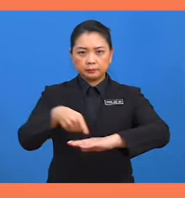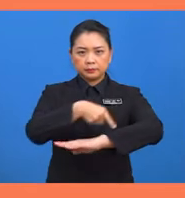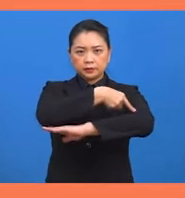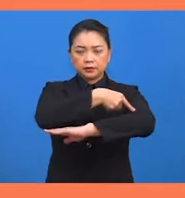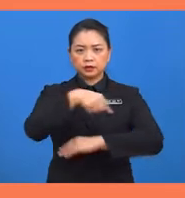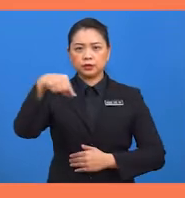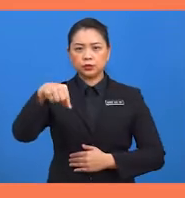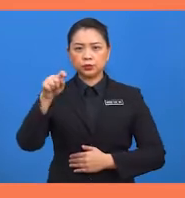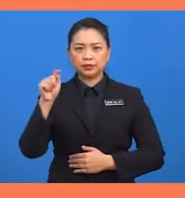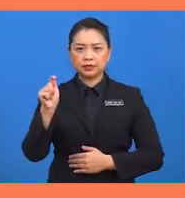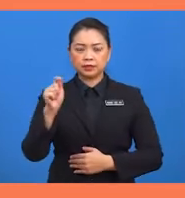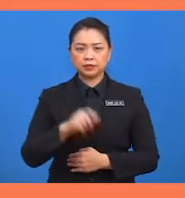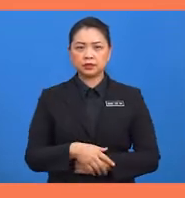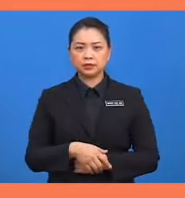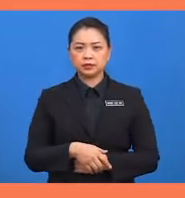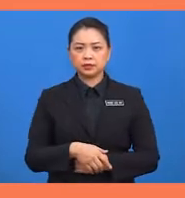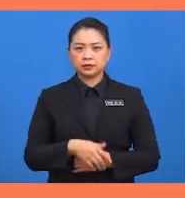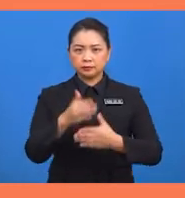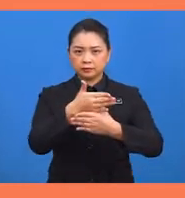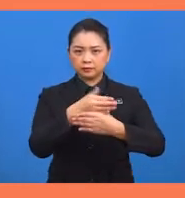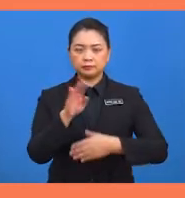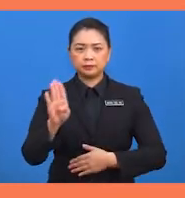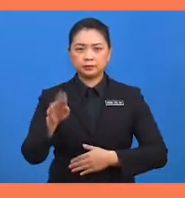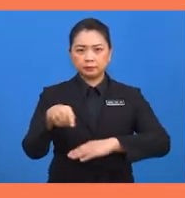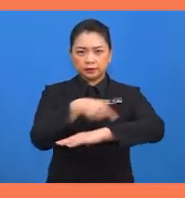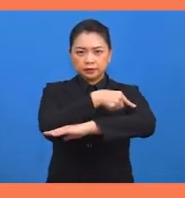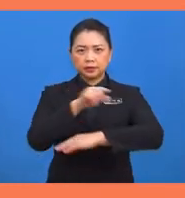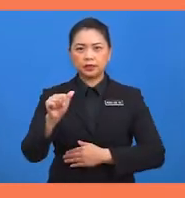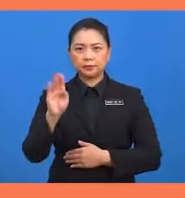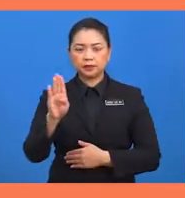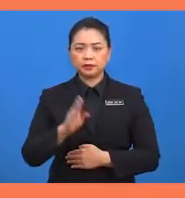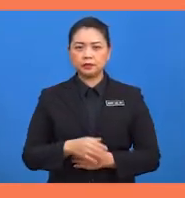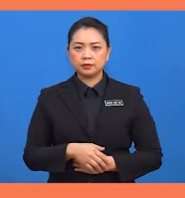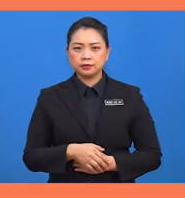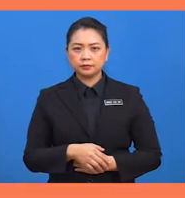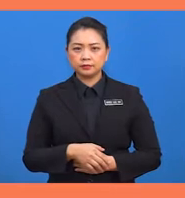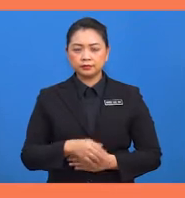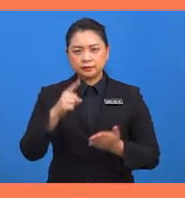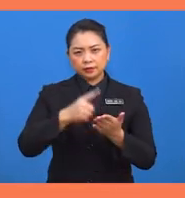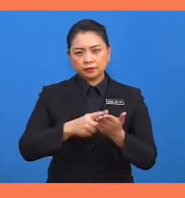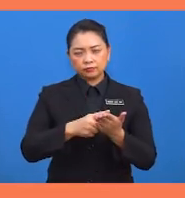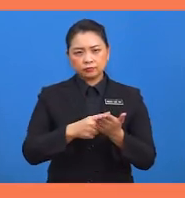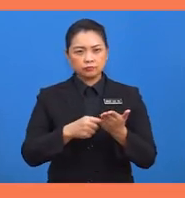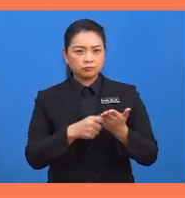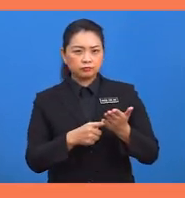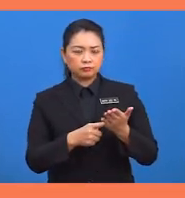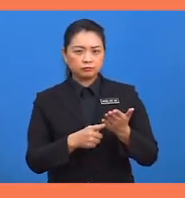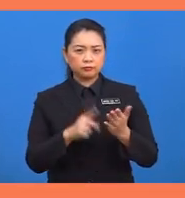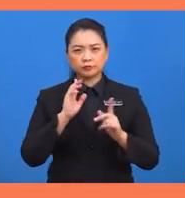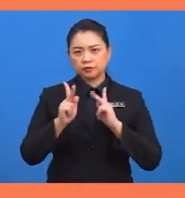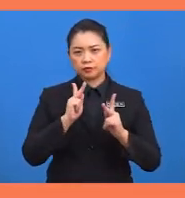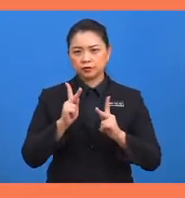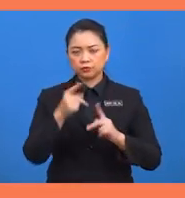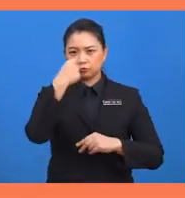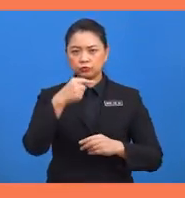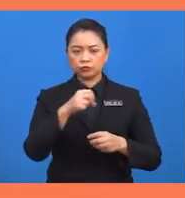panjang QT, bahagian B panjang AB. Apa kata untuk